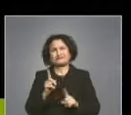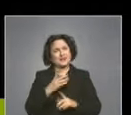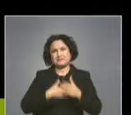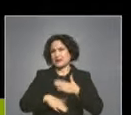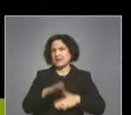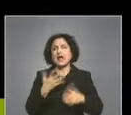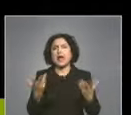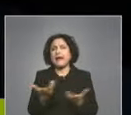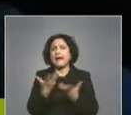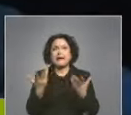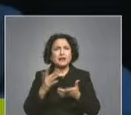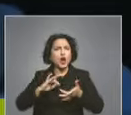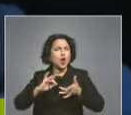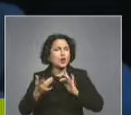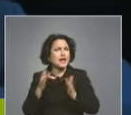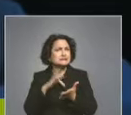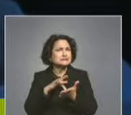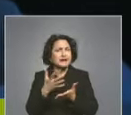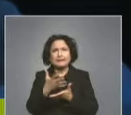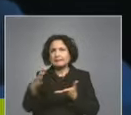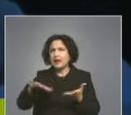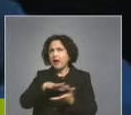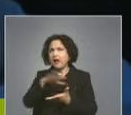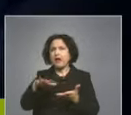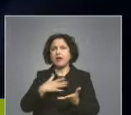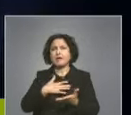приятно къде в онлайн средата? не често се случват върмоза?